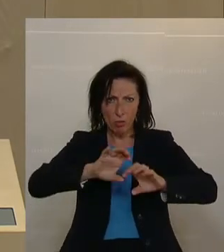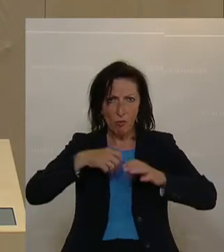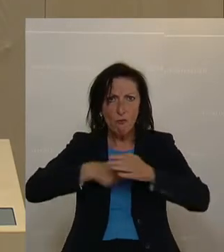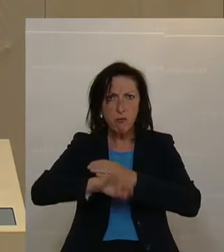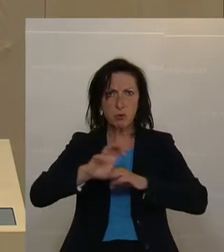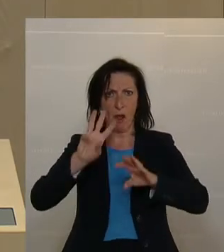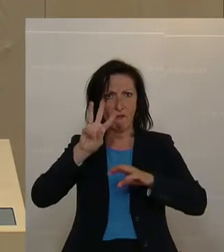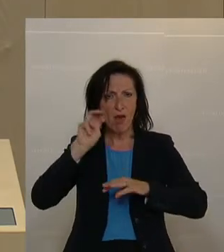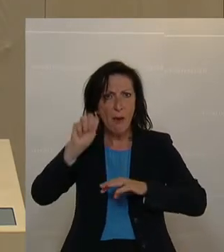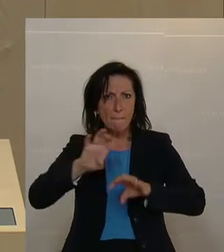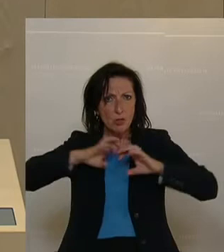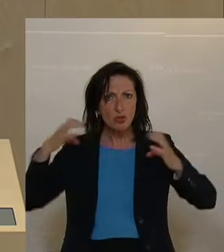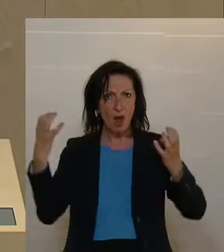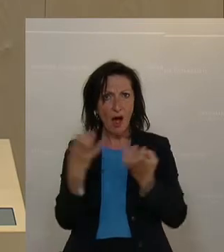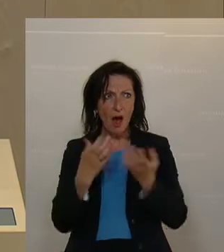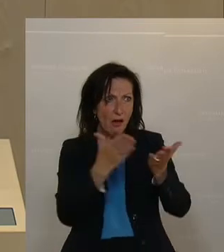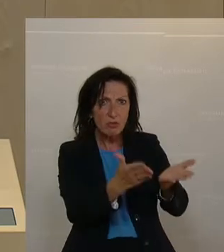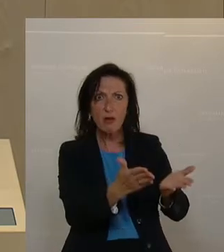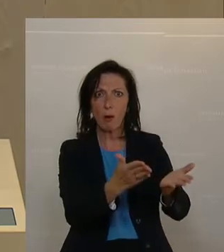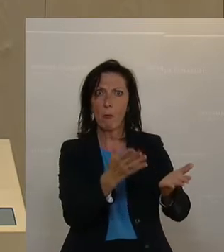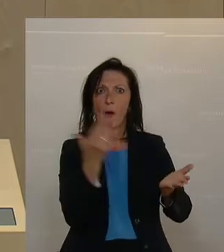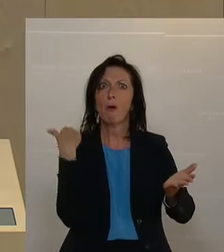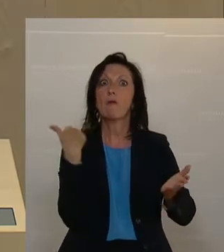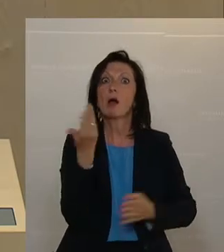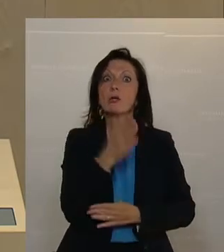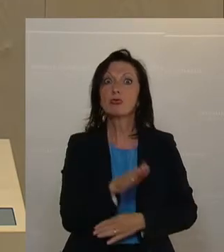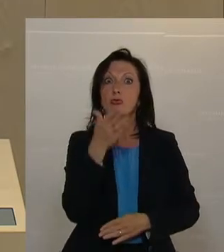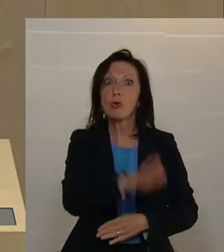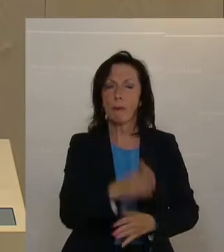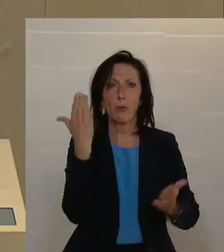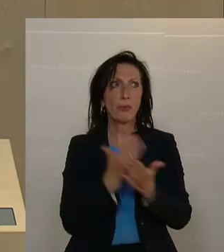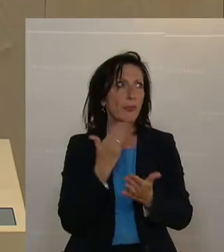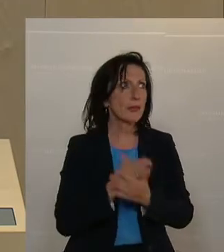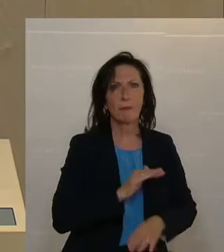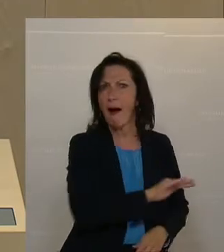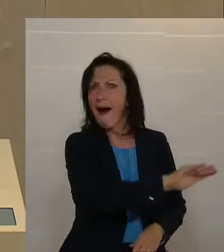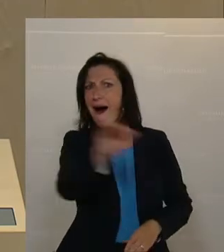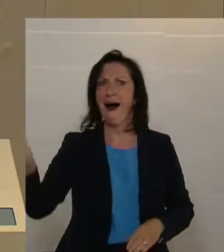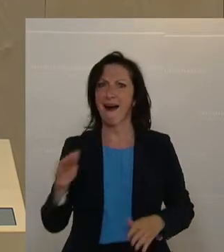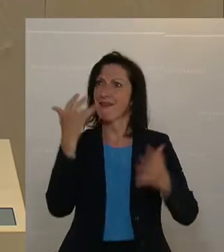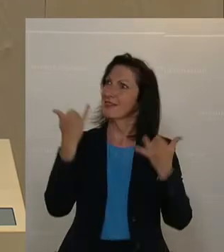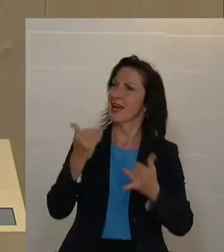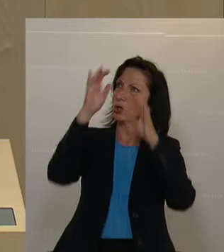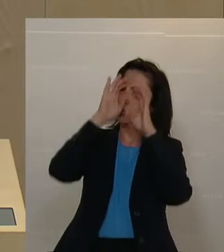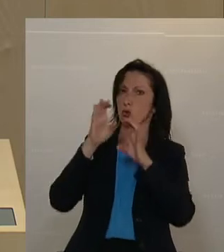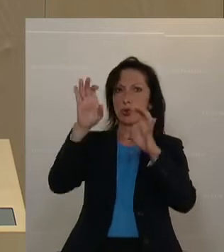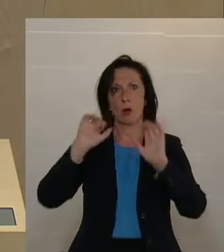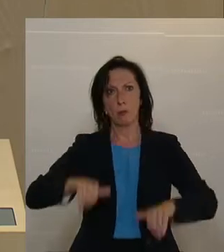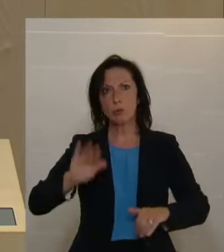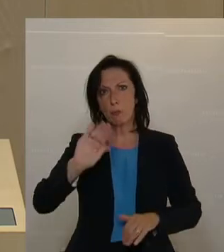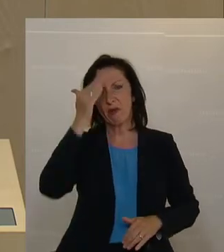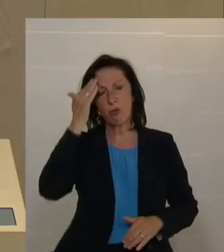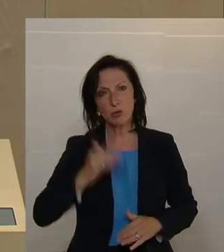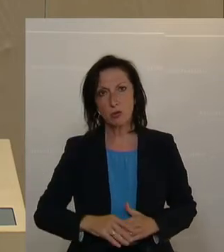haben und deshalb geht es uns alle an. Alle, die vor den Fernsehgeräten sitzen werden, müssen sich dessen bewusst sein